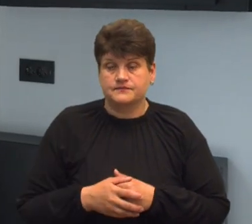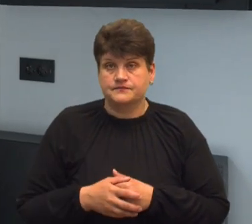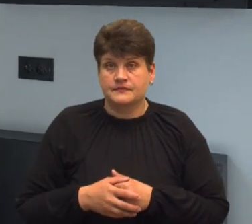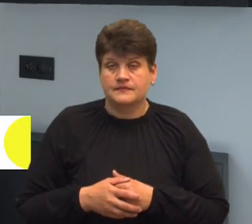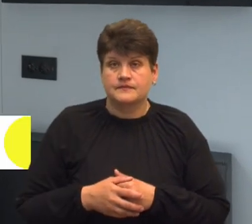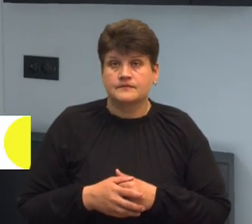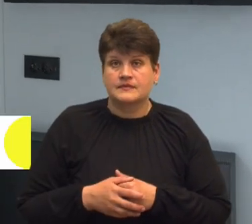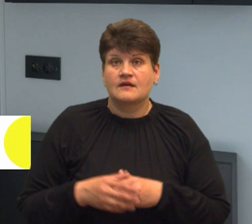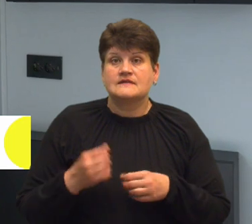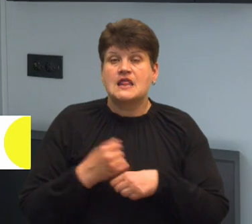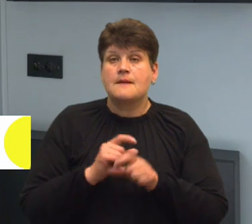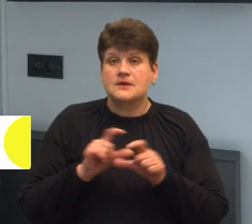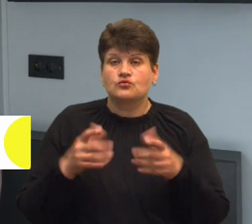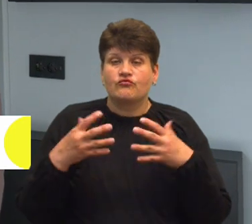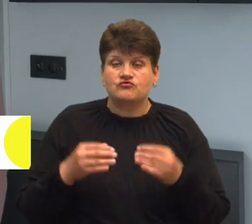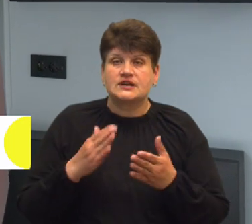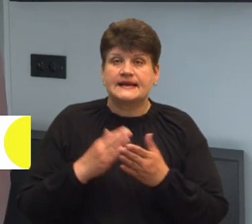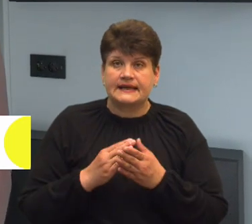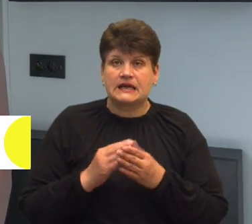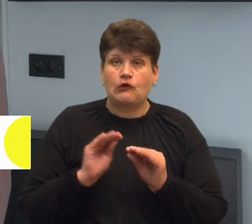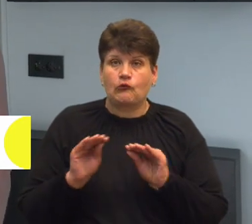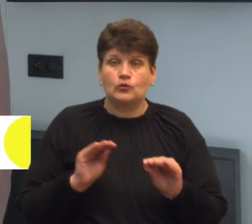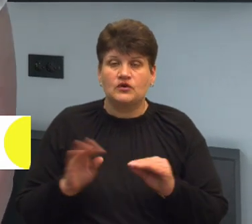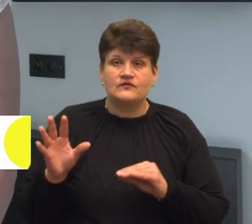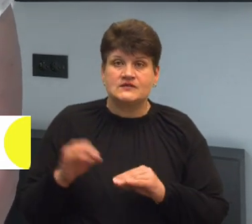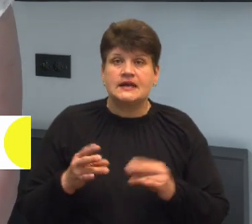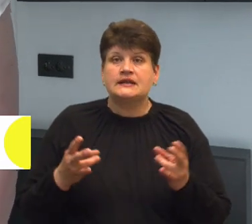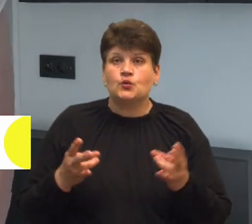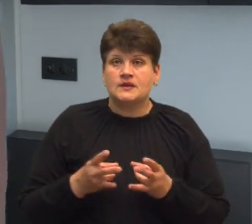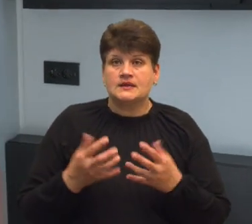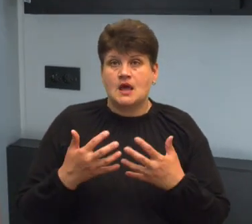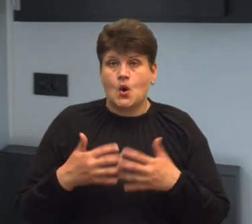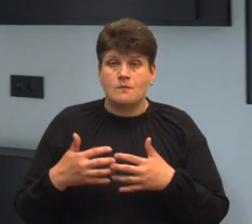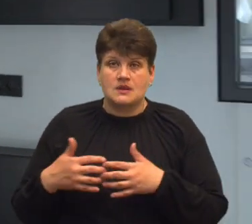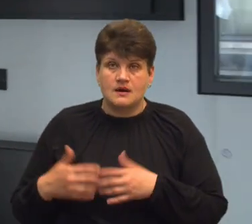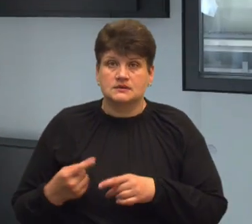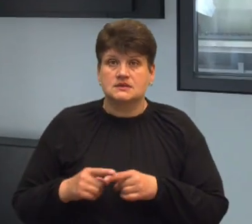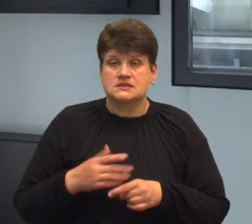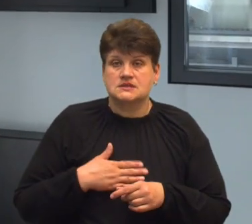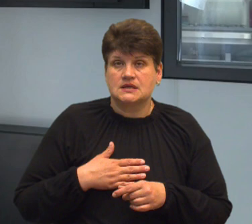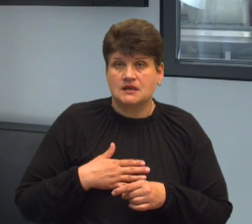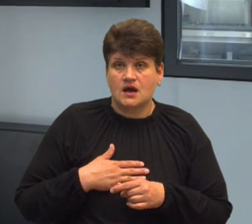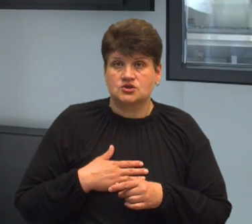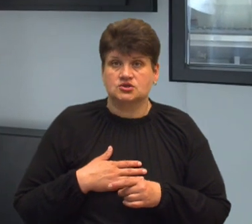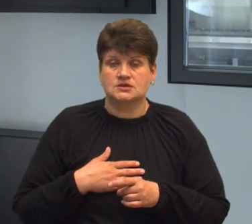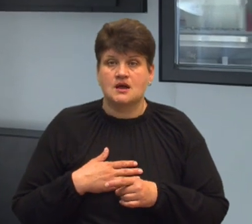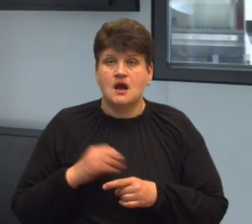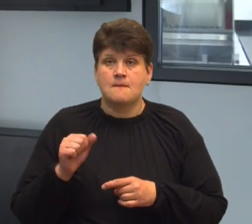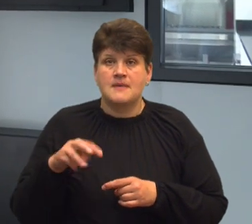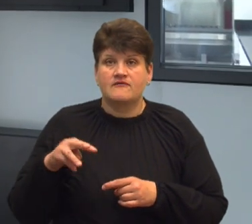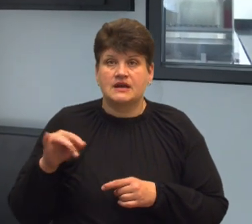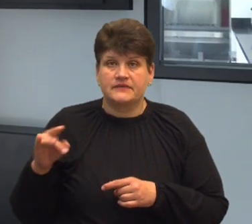вже є повністю монтоване все необхідне обладнання. Це, перш за все, наші ампліфікатори, два прилади